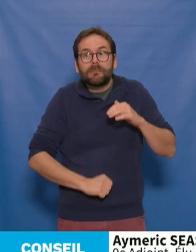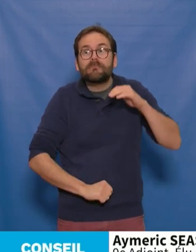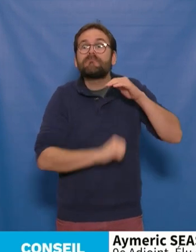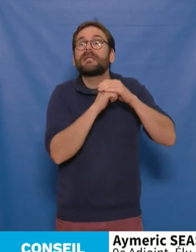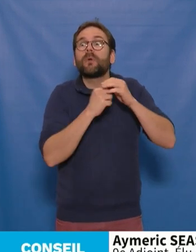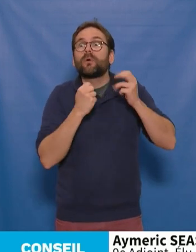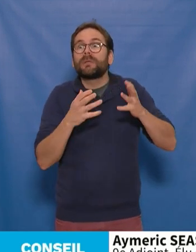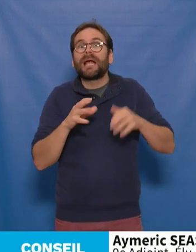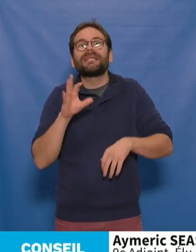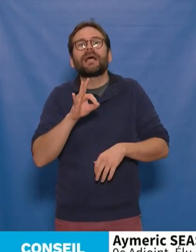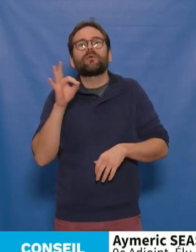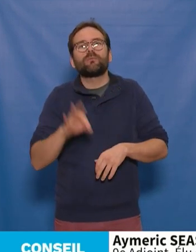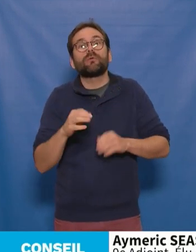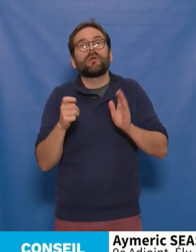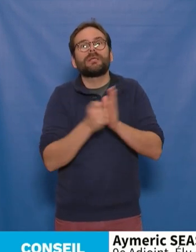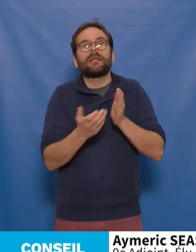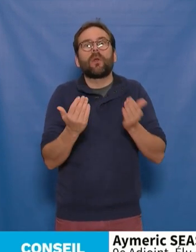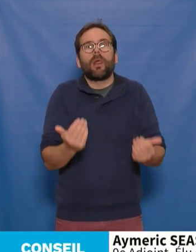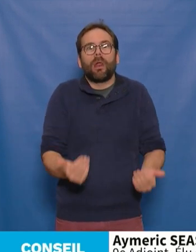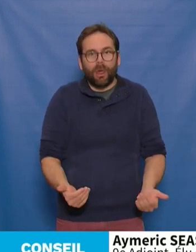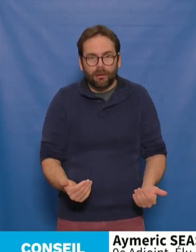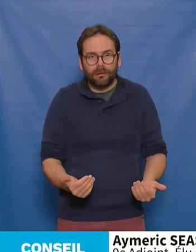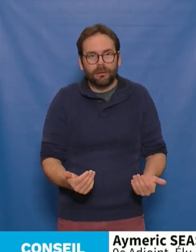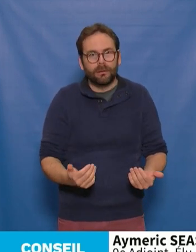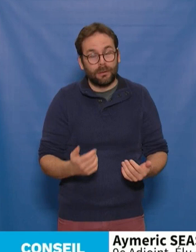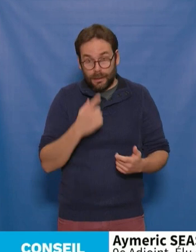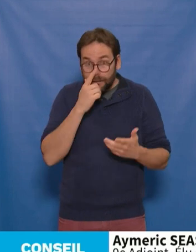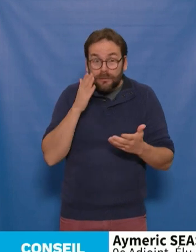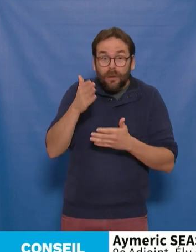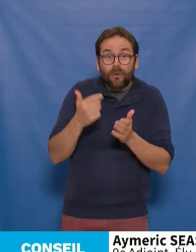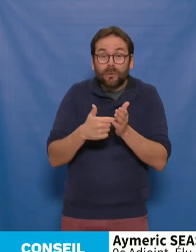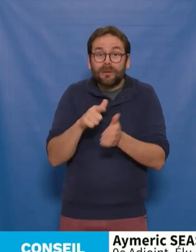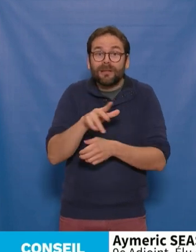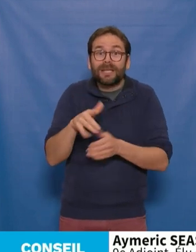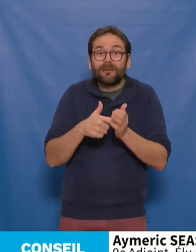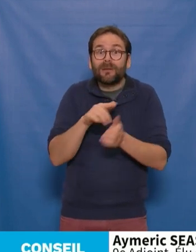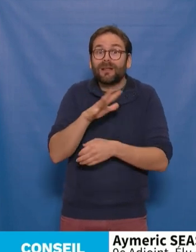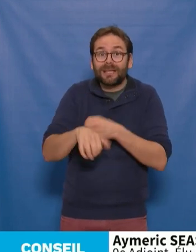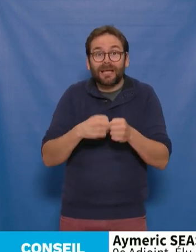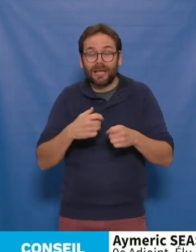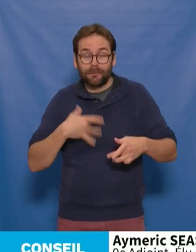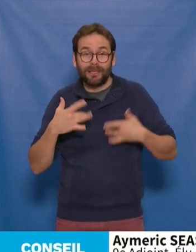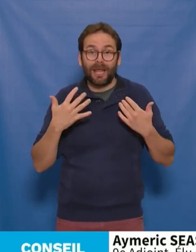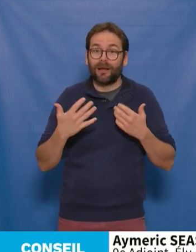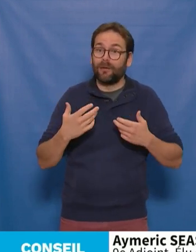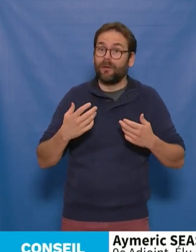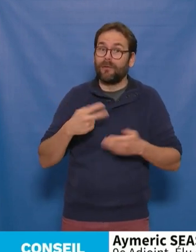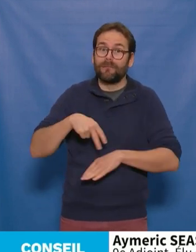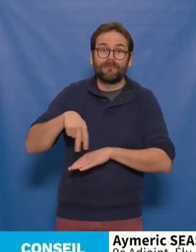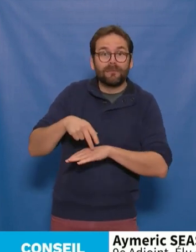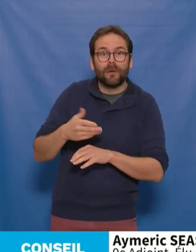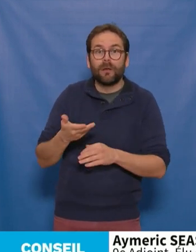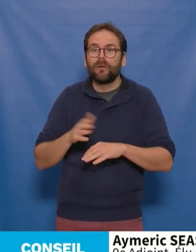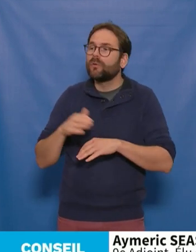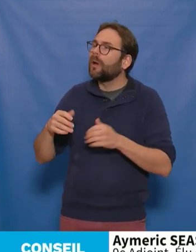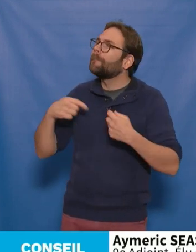dates programmées en moins. Voilà la triste ligne d'horizon pour la saison 24-25 du spectacle vivant, pendant que le ministère de la